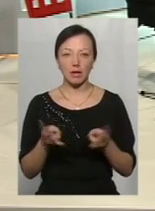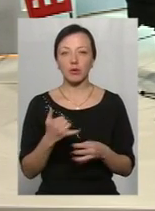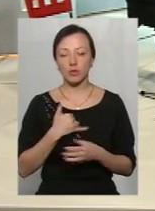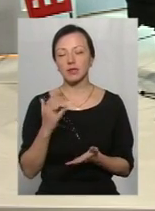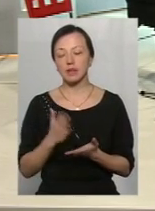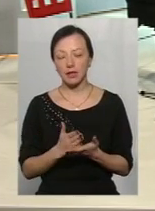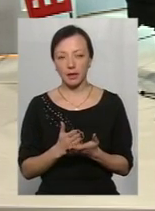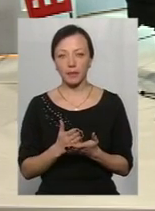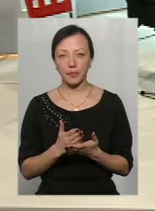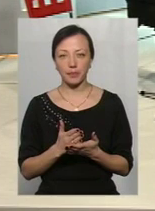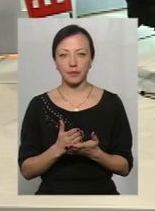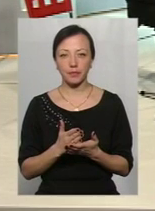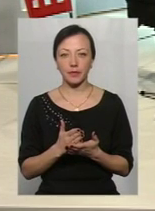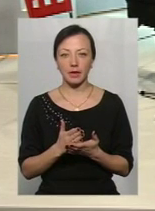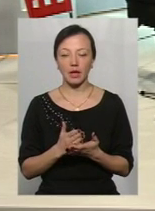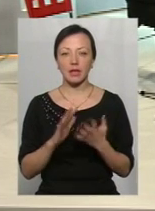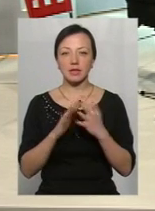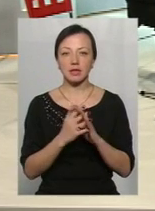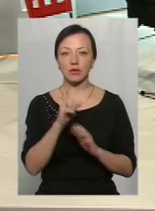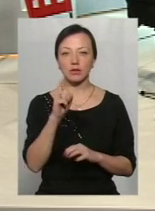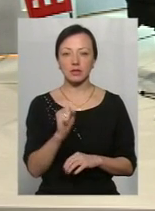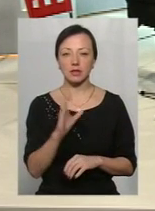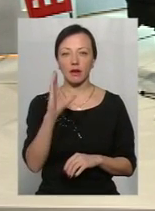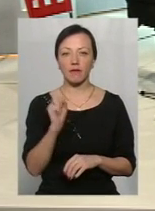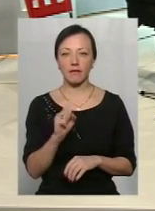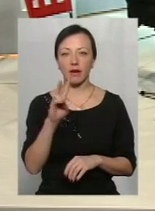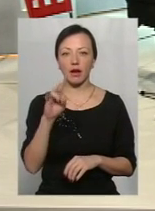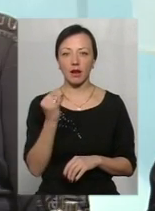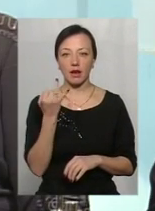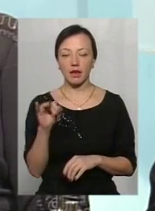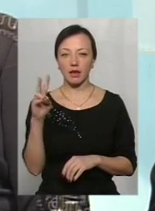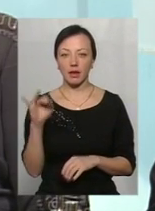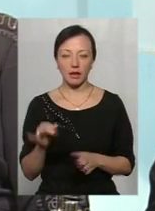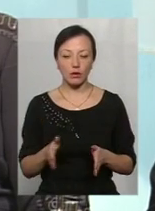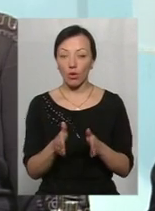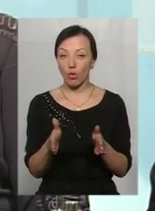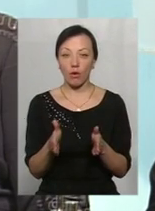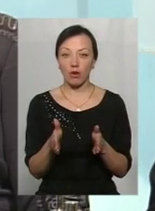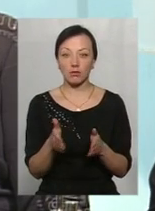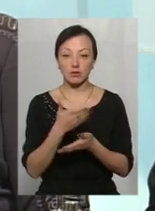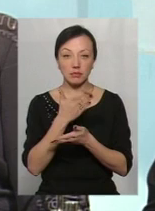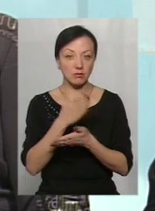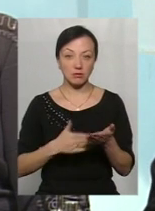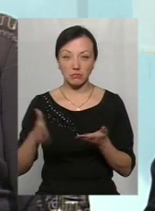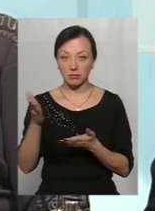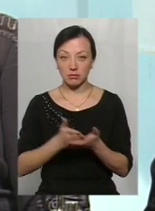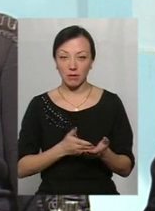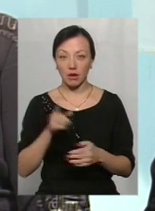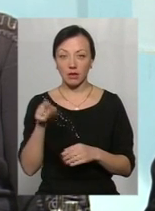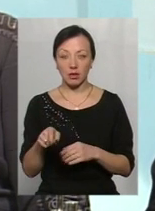є село Заволійки, в нас там дорога практично, нема дороги, а там